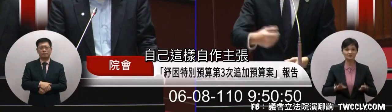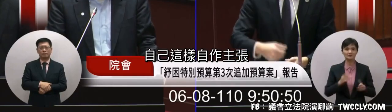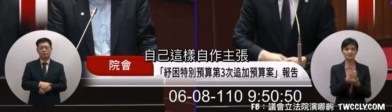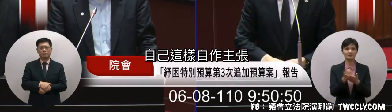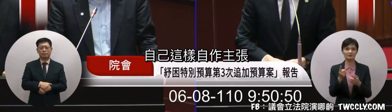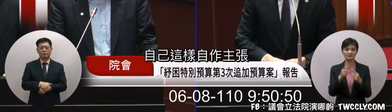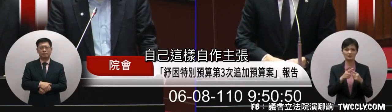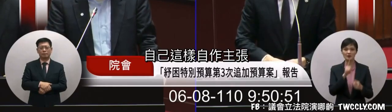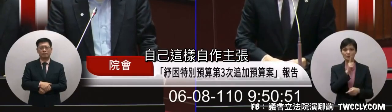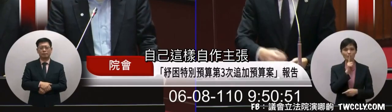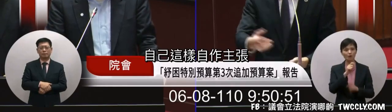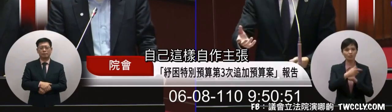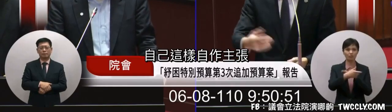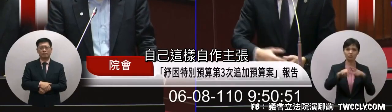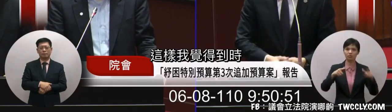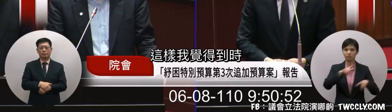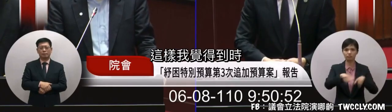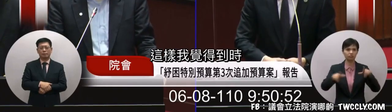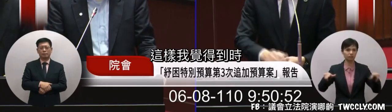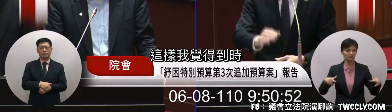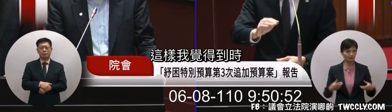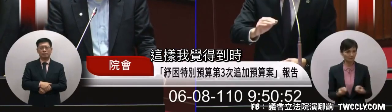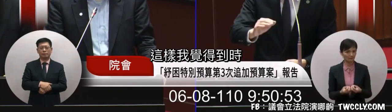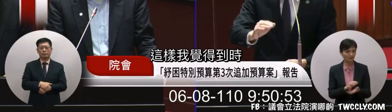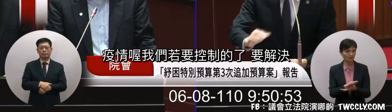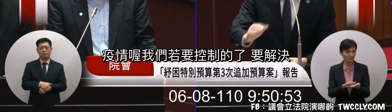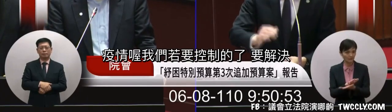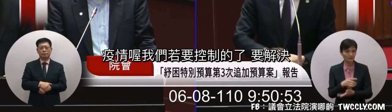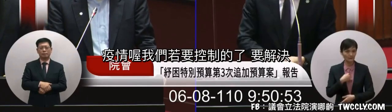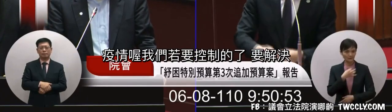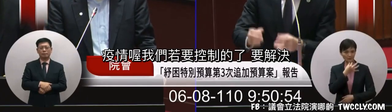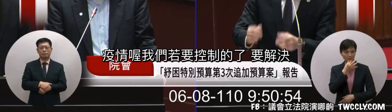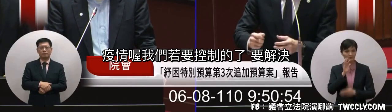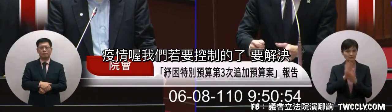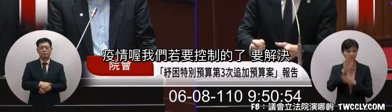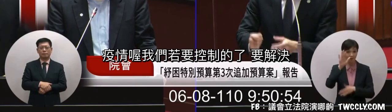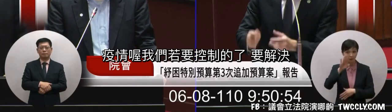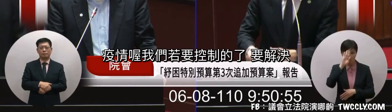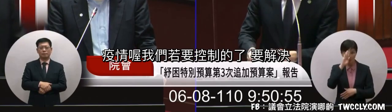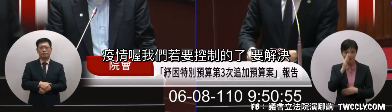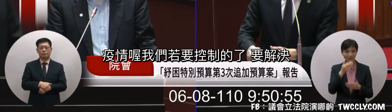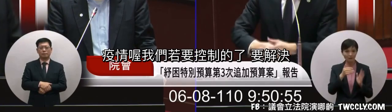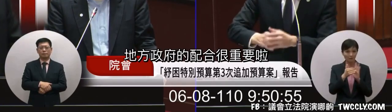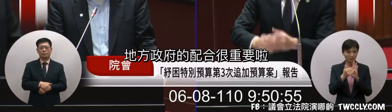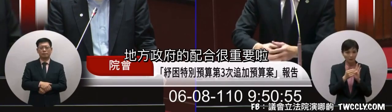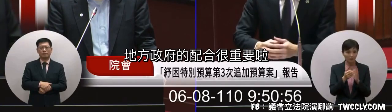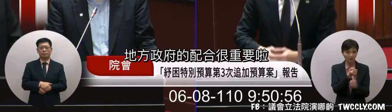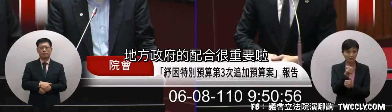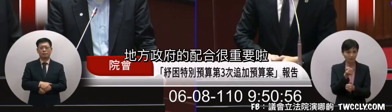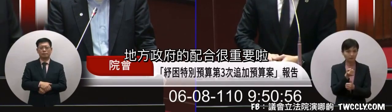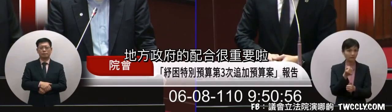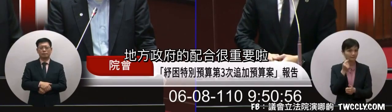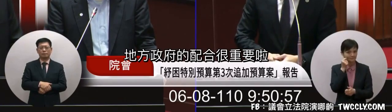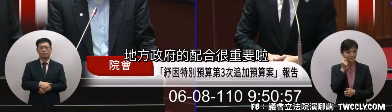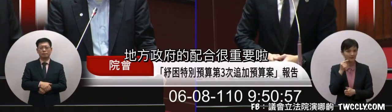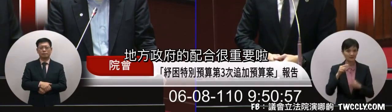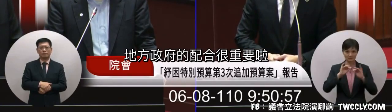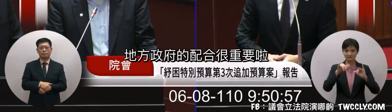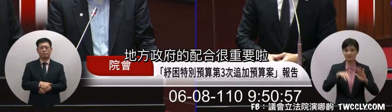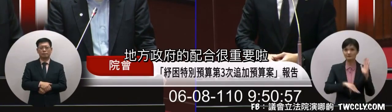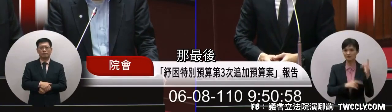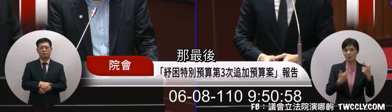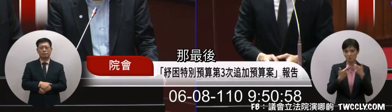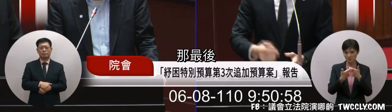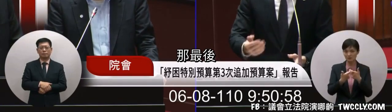自己這樣大廚大魚我覺得到時候疫情我們如果要控制要改管地方政府的配合很重要